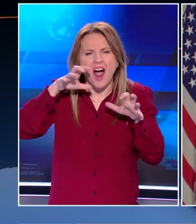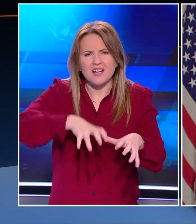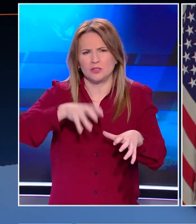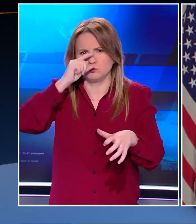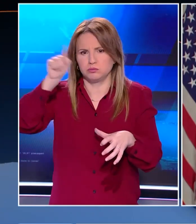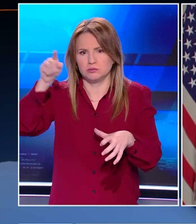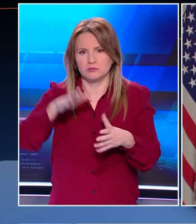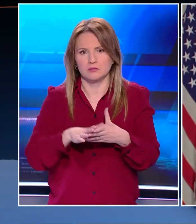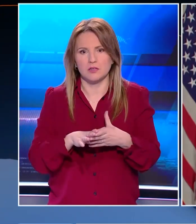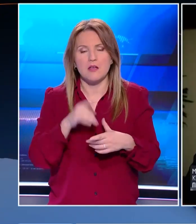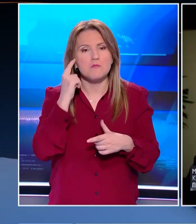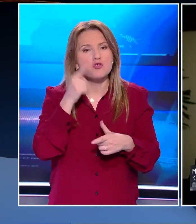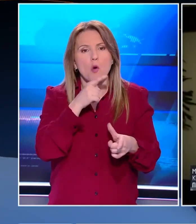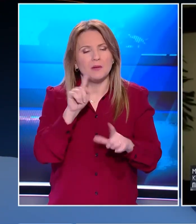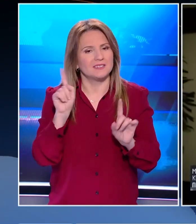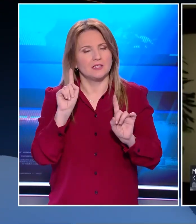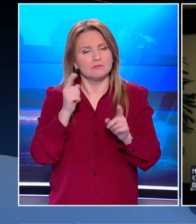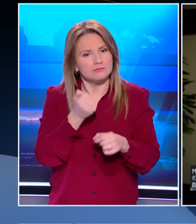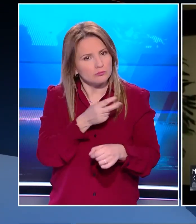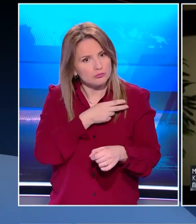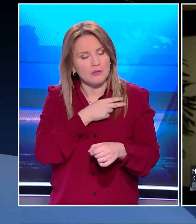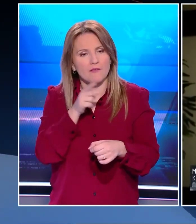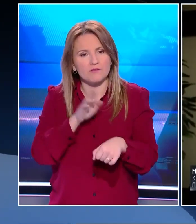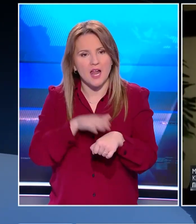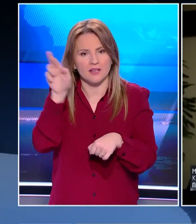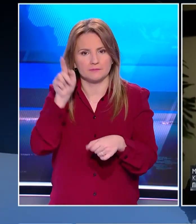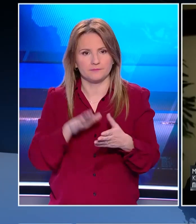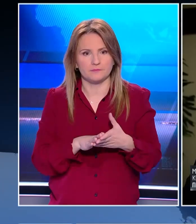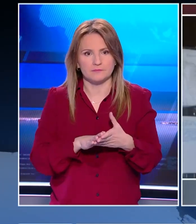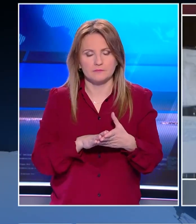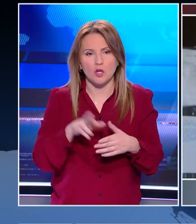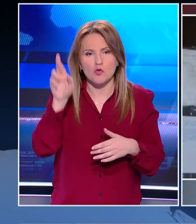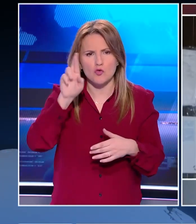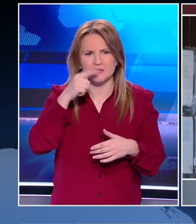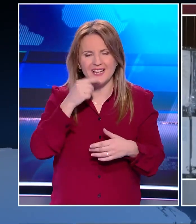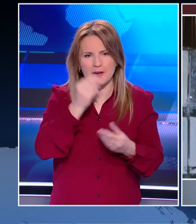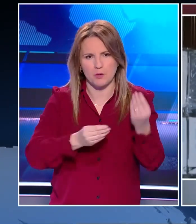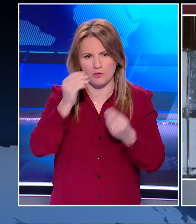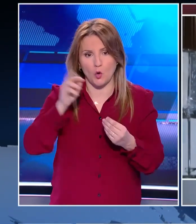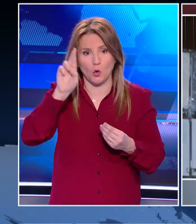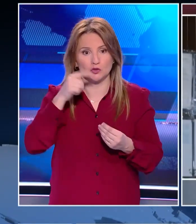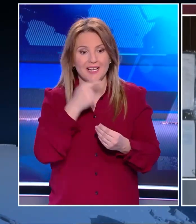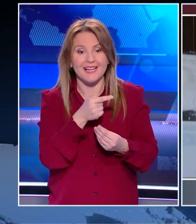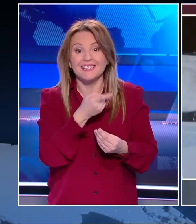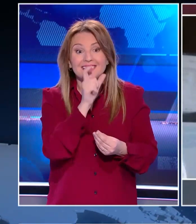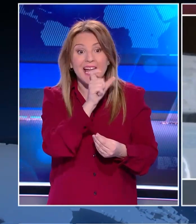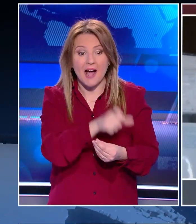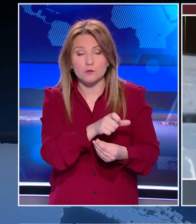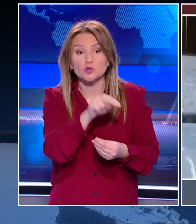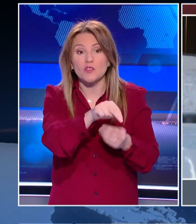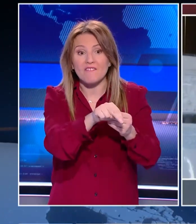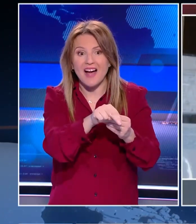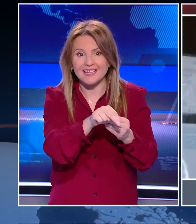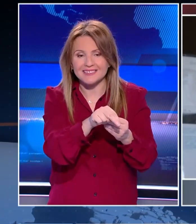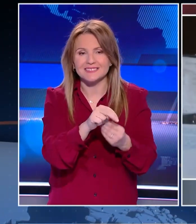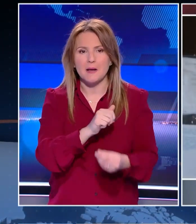Με το Κρεμλίνο να χαρακτηρίζει υπερβολικές τις διεθνείς αντιδράσεις. Η Ατυρωσία ήταν προβοκάτορας και πράκτορας ξένων